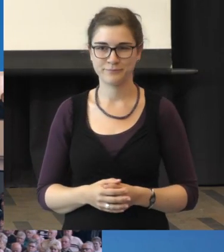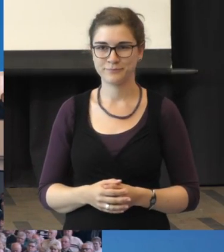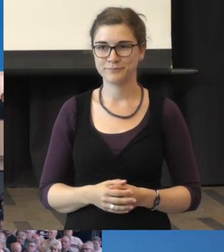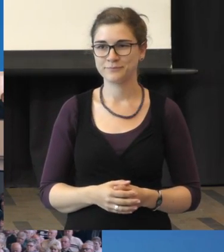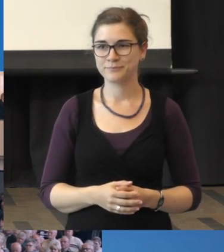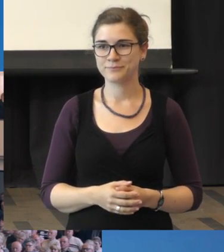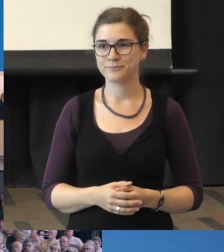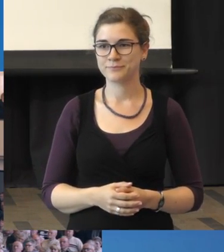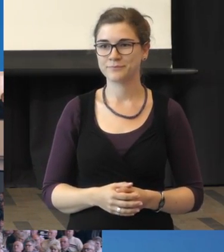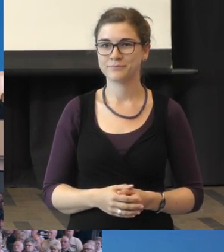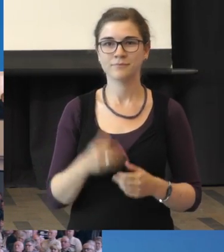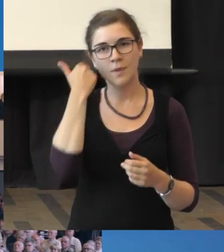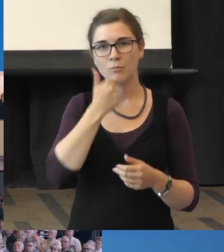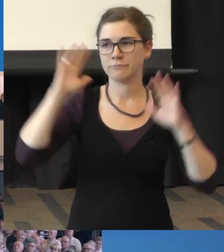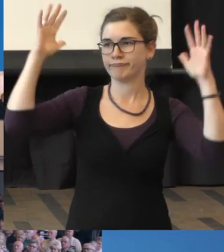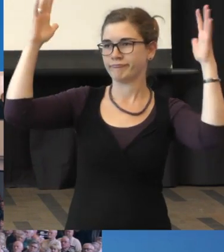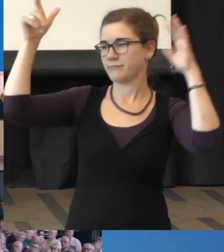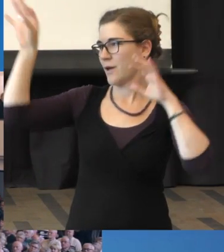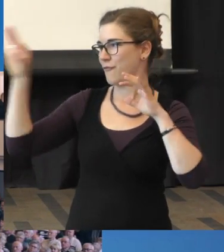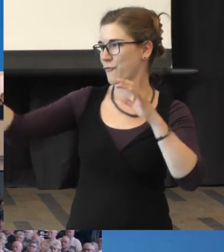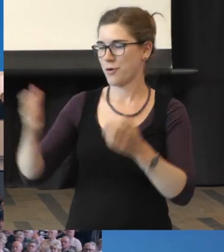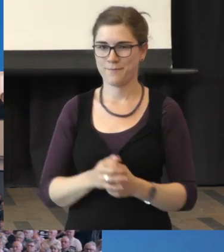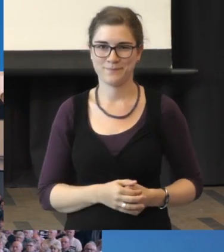Ochs. Ja, kleinen Beifall für Frau Dr. Müller.